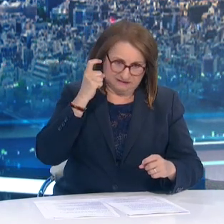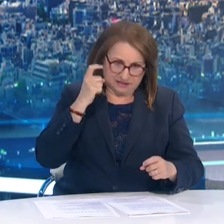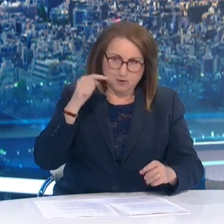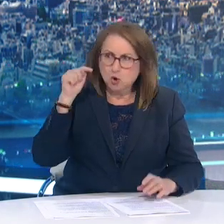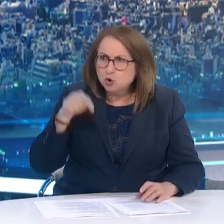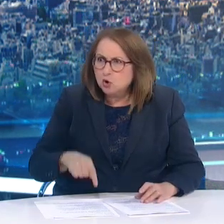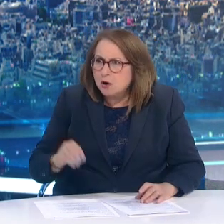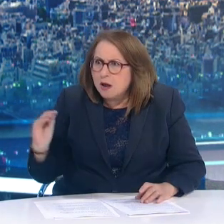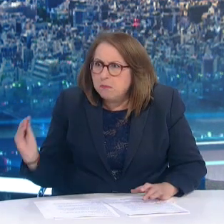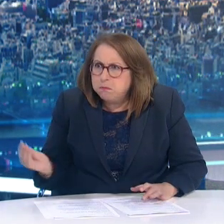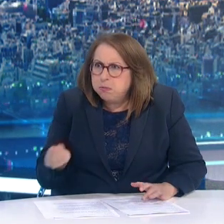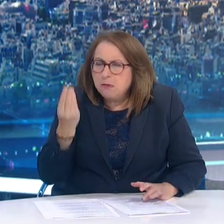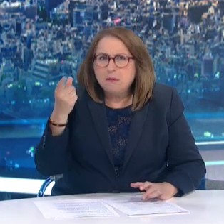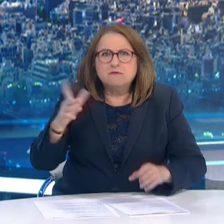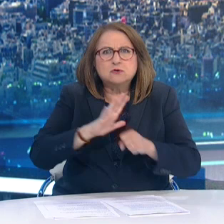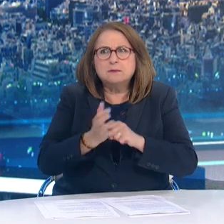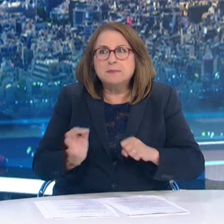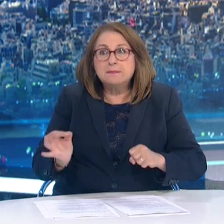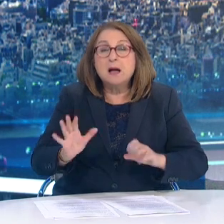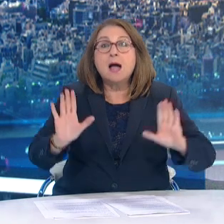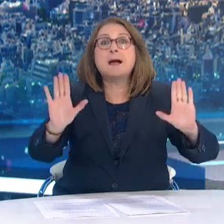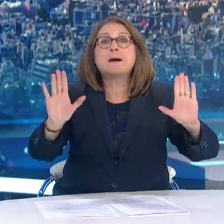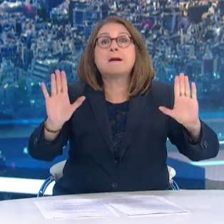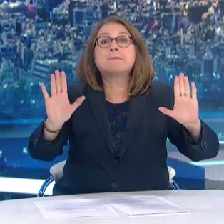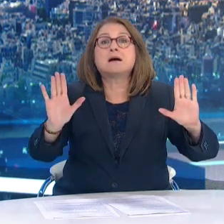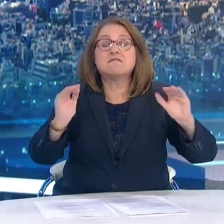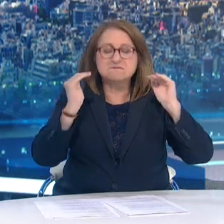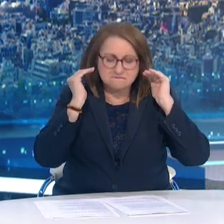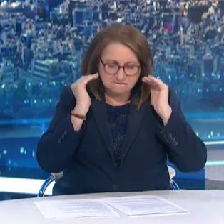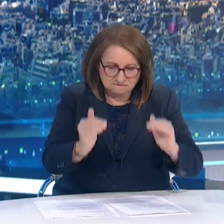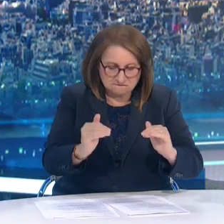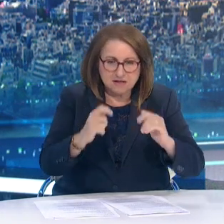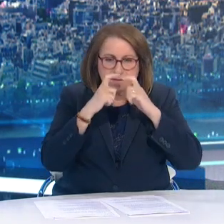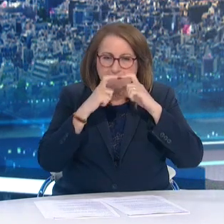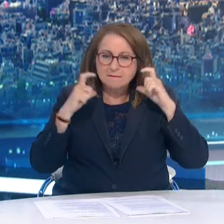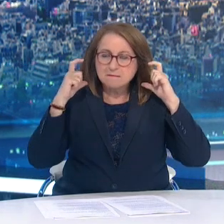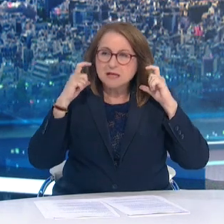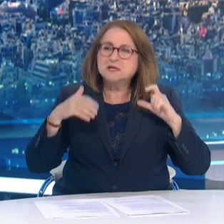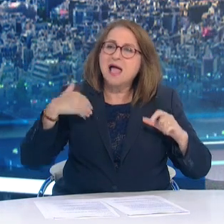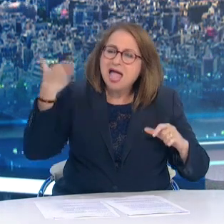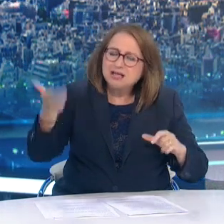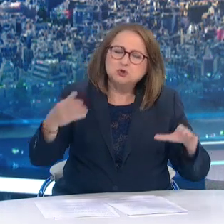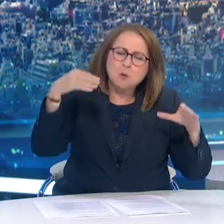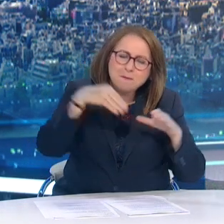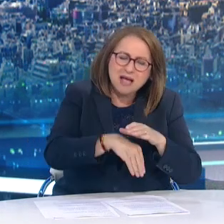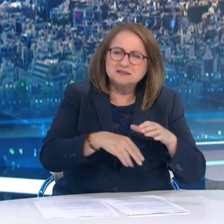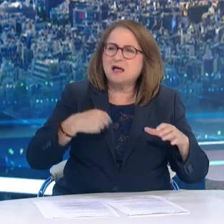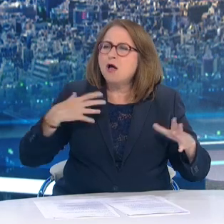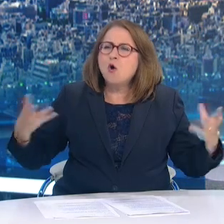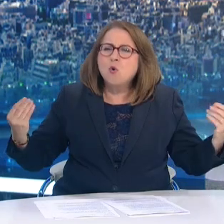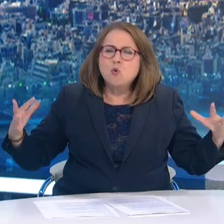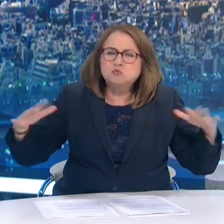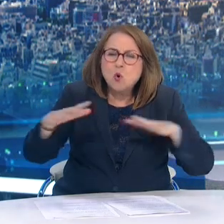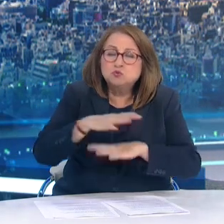μάσκας σε όλους τους δημόσιους εσωτερικούς χώρους χωρίς εξαιρέσεις αλλά και σε όλους τους εξωτερικούς χώρους όπου